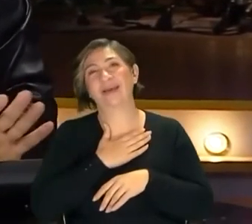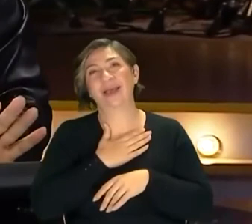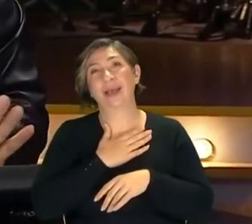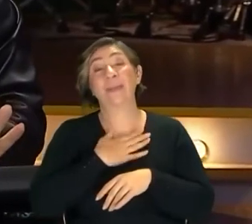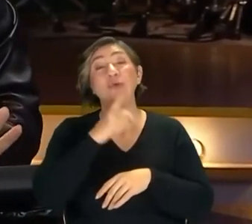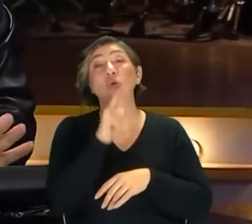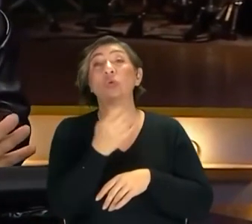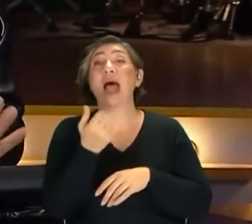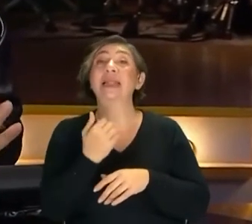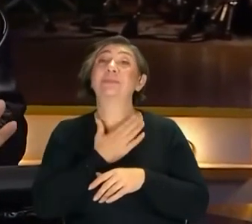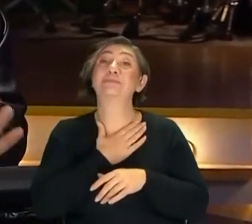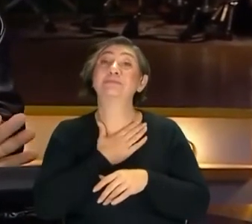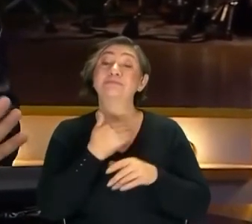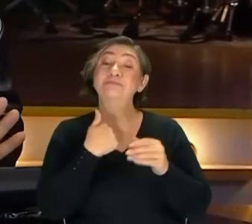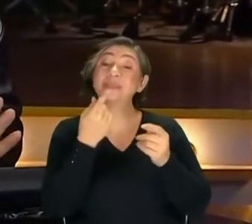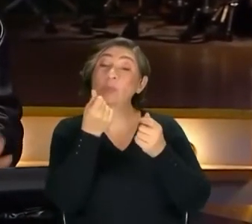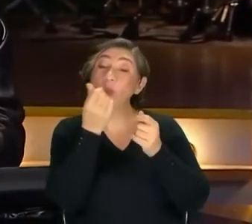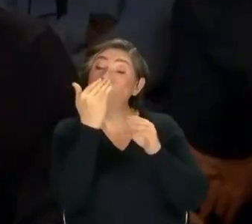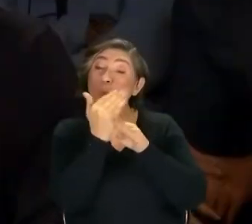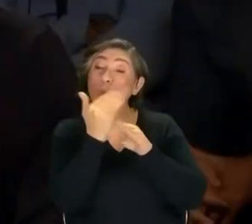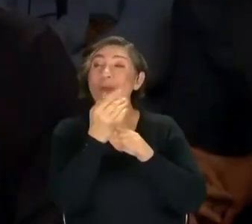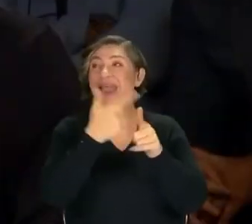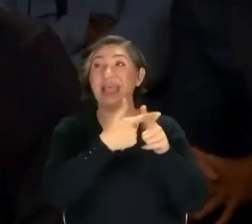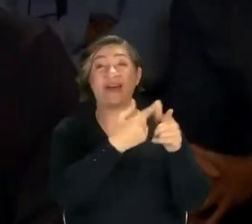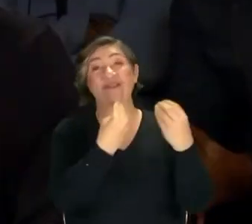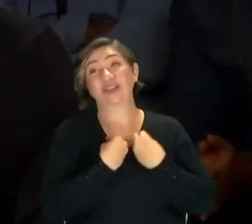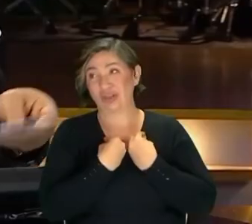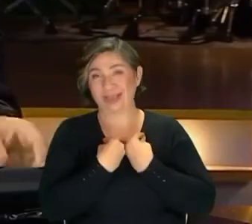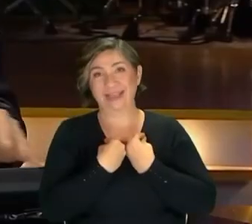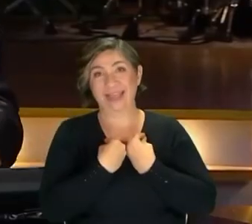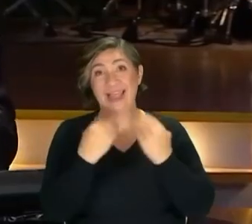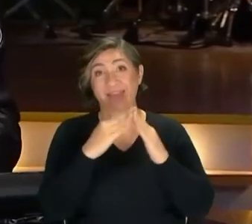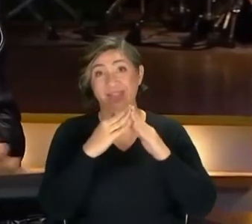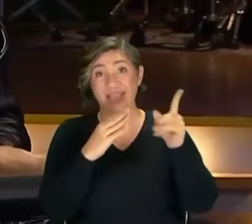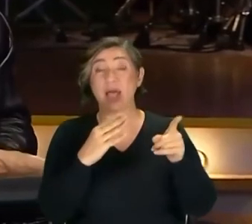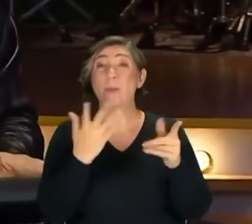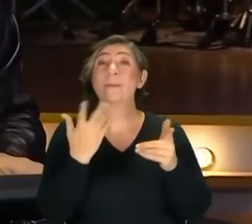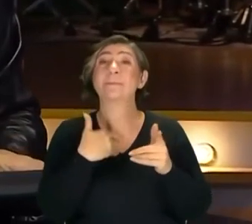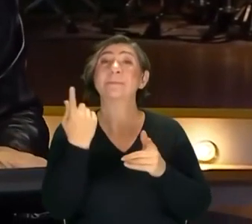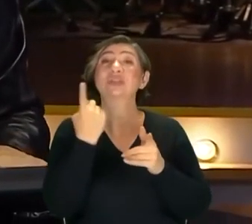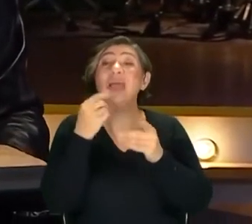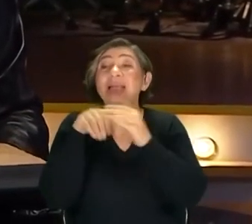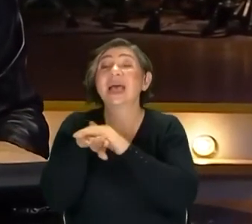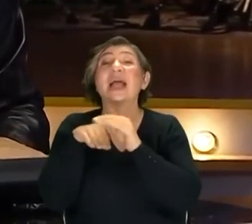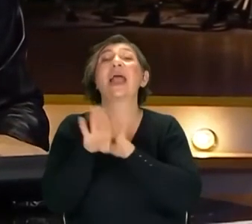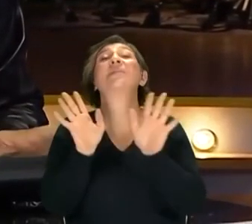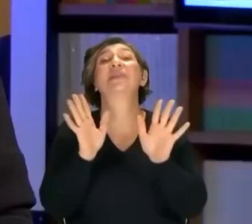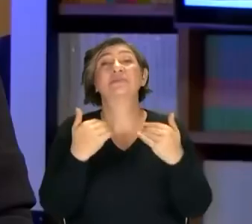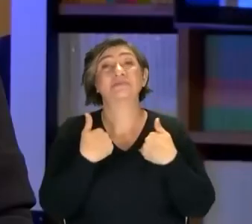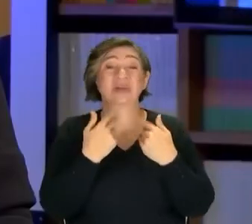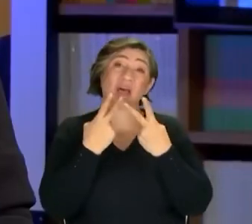Ben sözünü aldım. Bize uygun şartlarda kiraya verecek vallahi. Ama ben de bir şey koyamadım kenara.